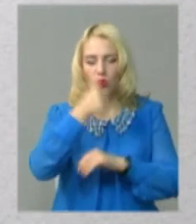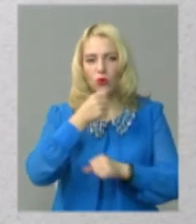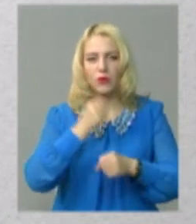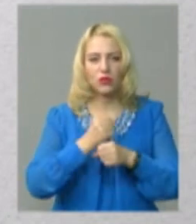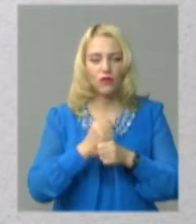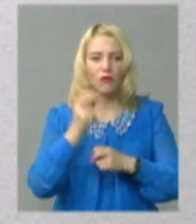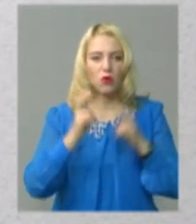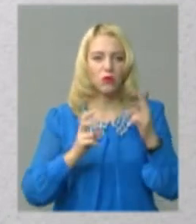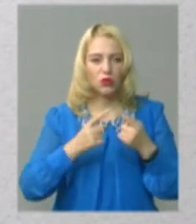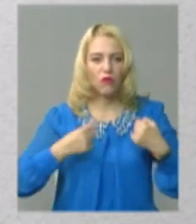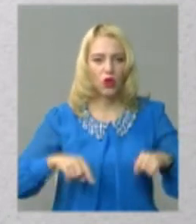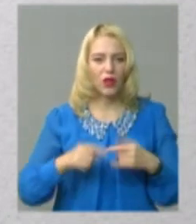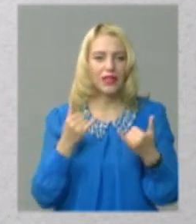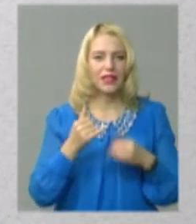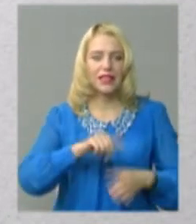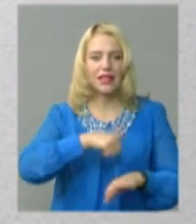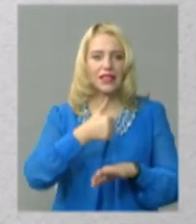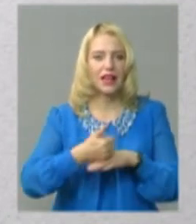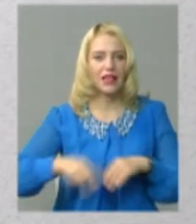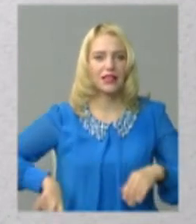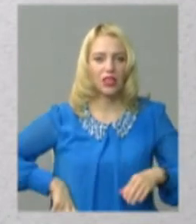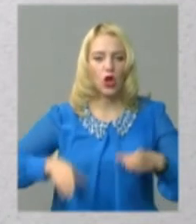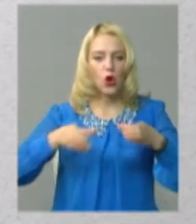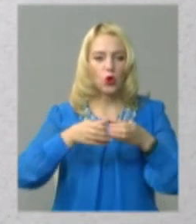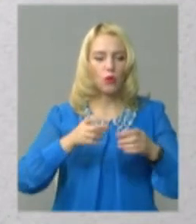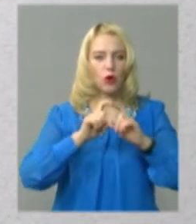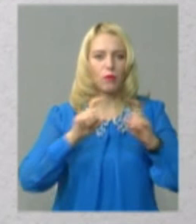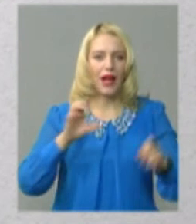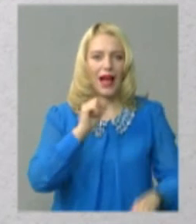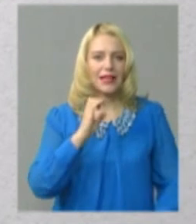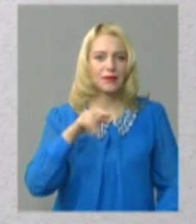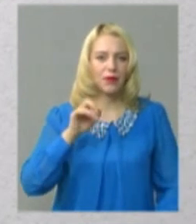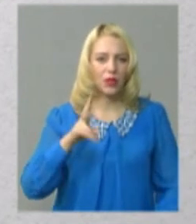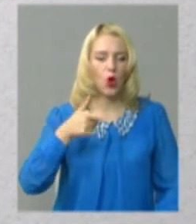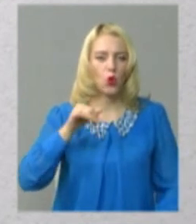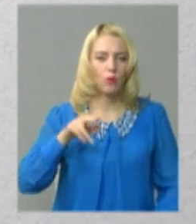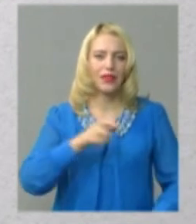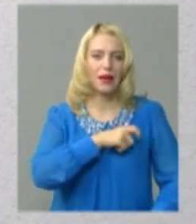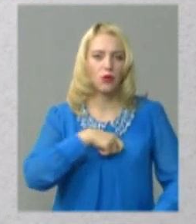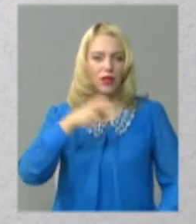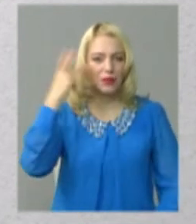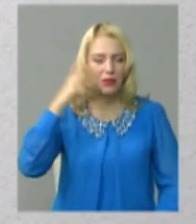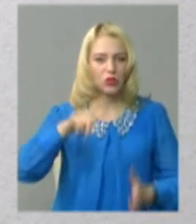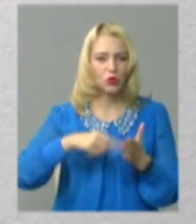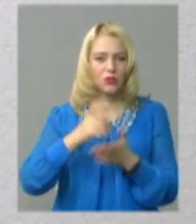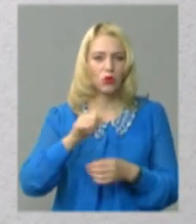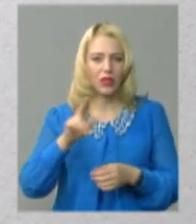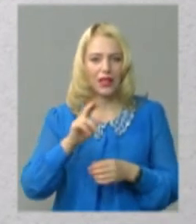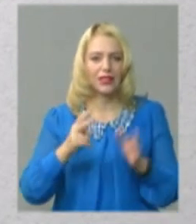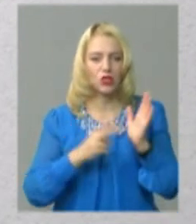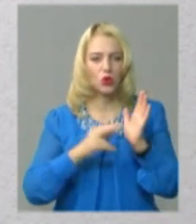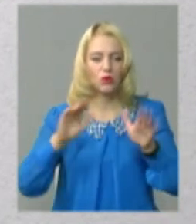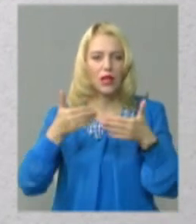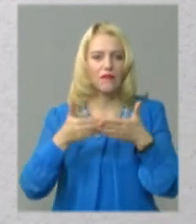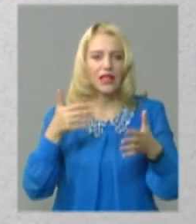промисловій галузі. Нині генеральний директор групи компанії «Аспік Груп». Депутат Хмельницької обласної ради сьомого скликання